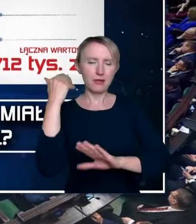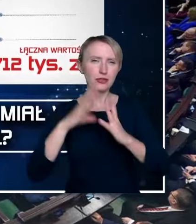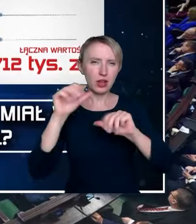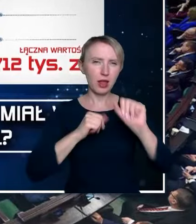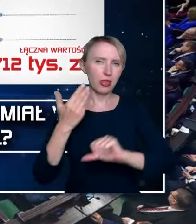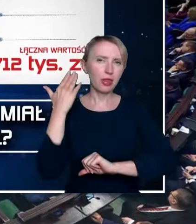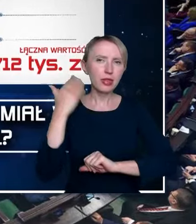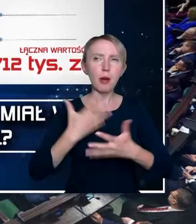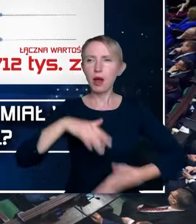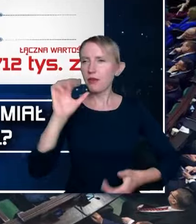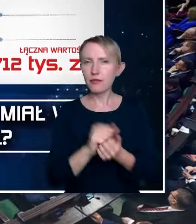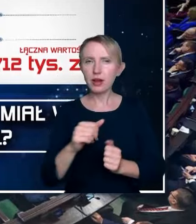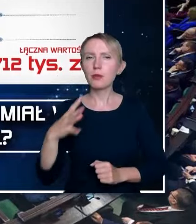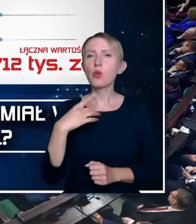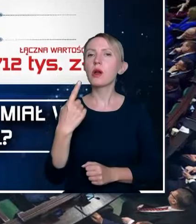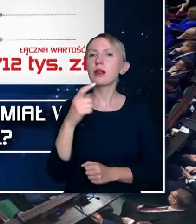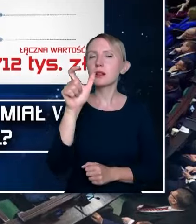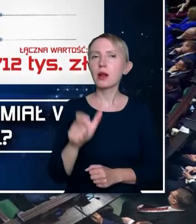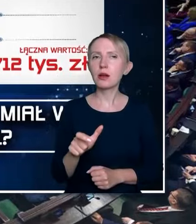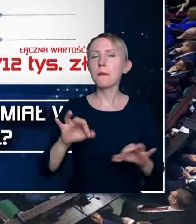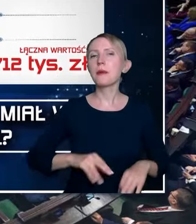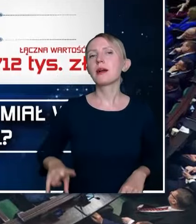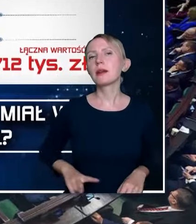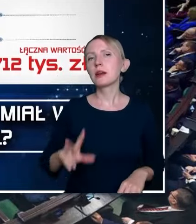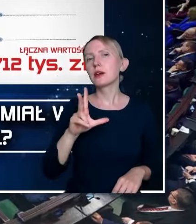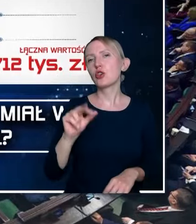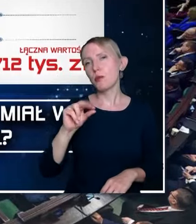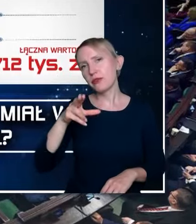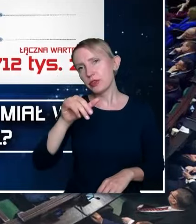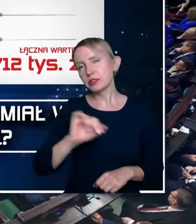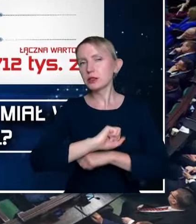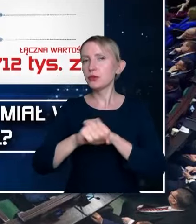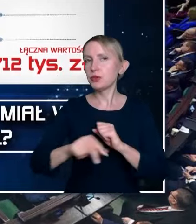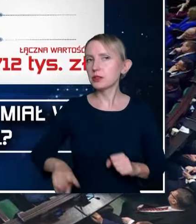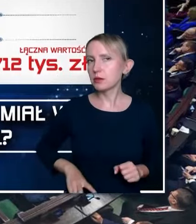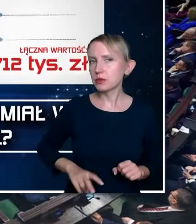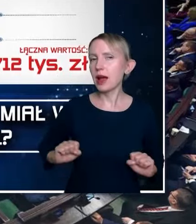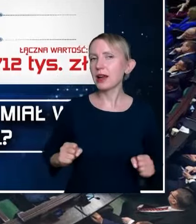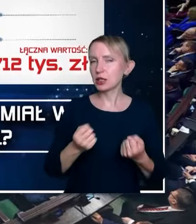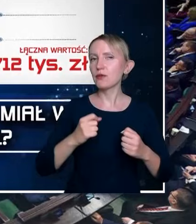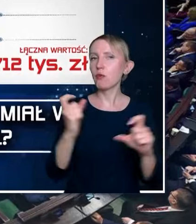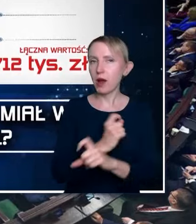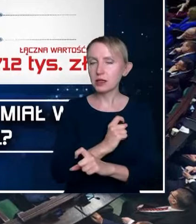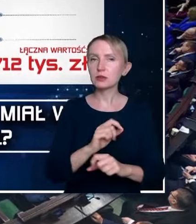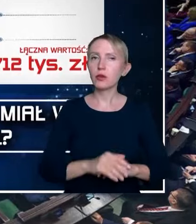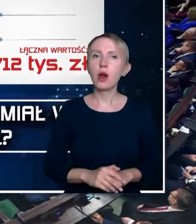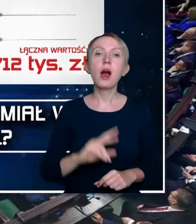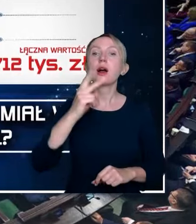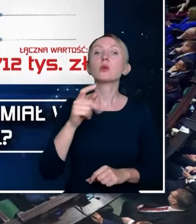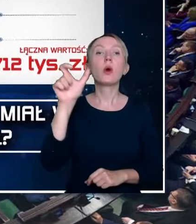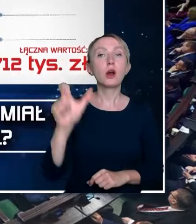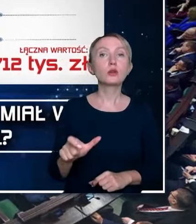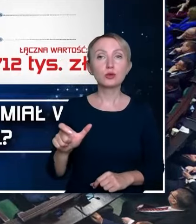Jedna osoba, również pan minister Kropiwnicki jako wiceminister aktów państwowych, a druga osoba